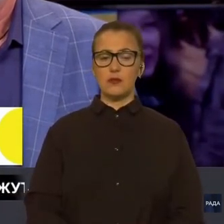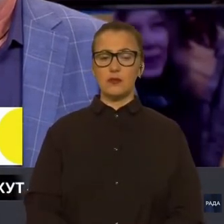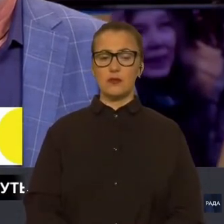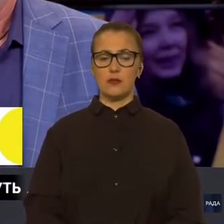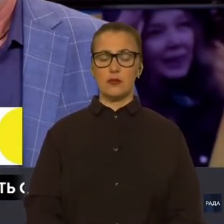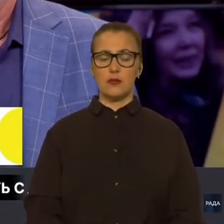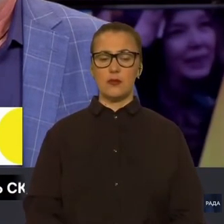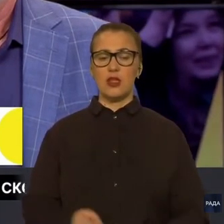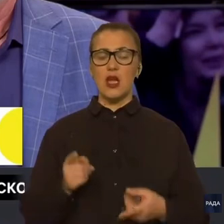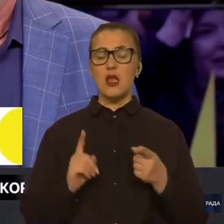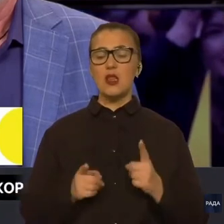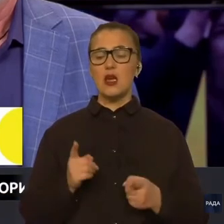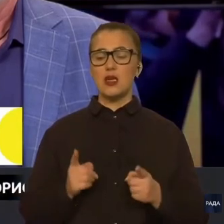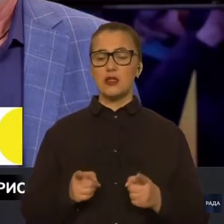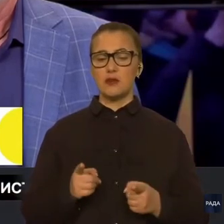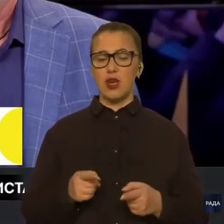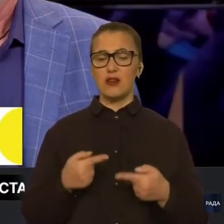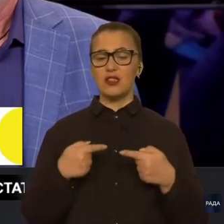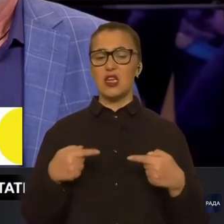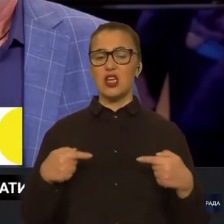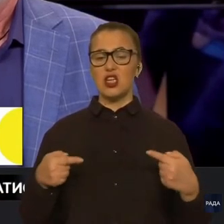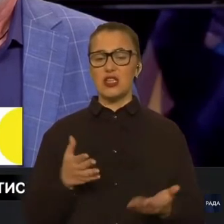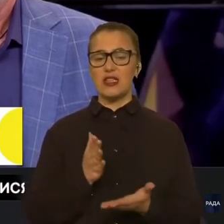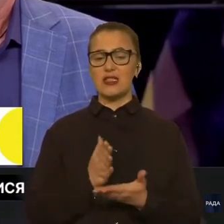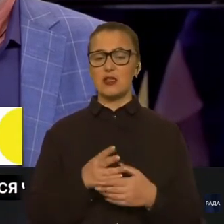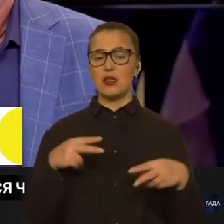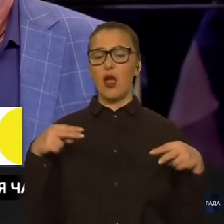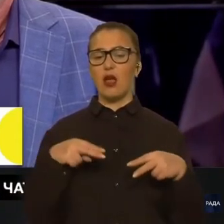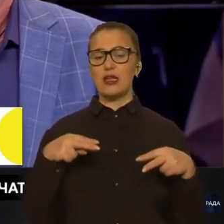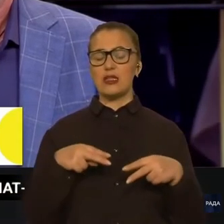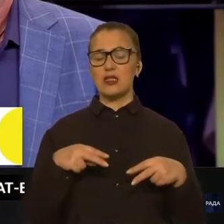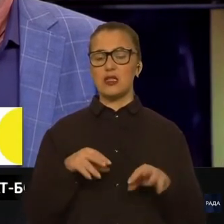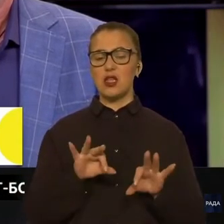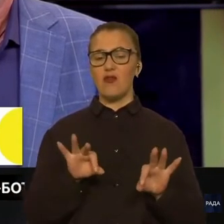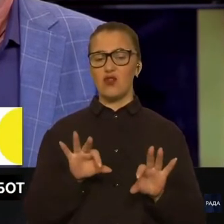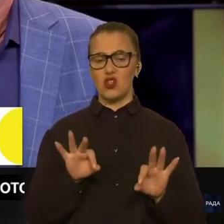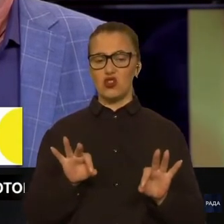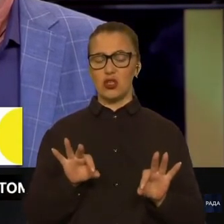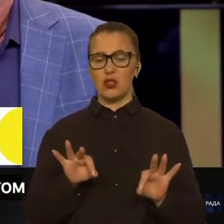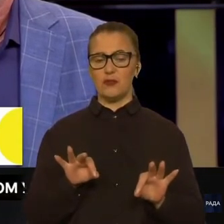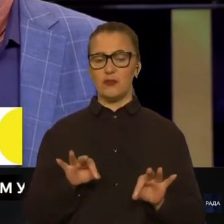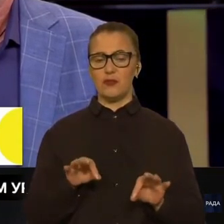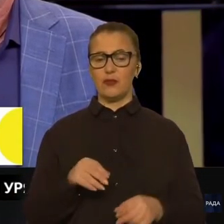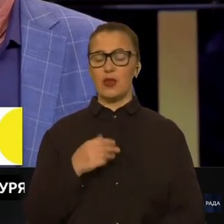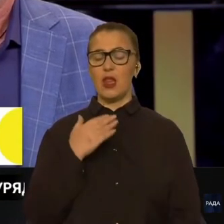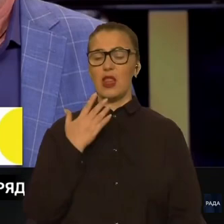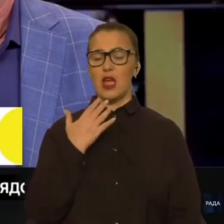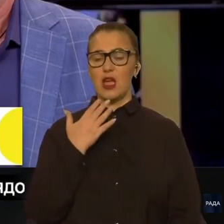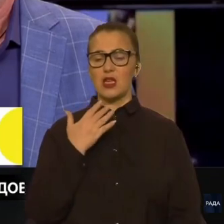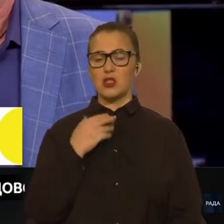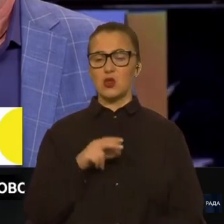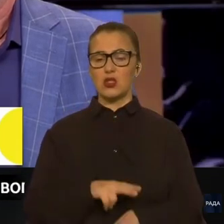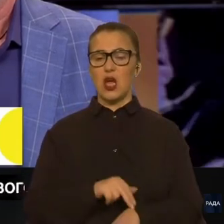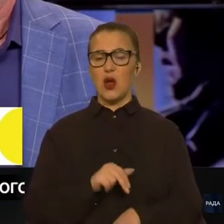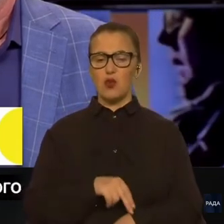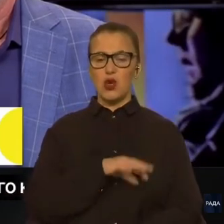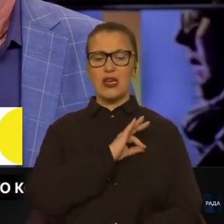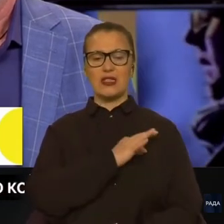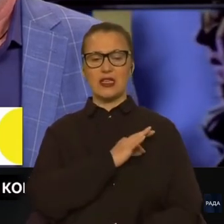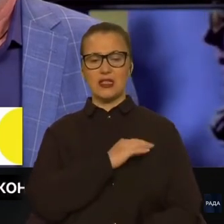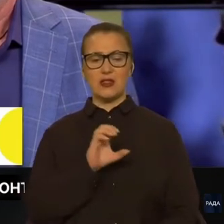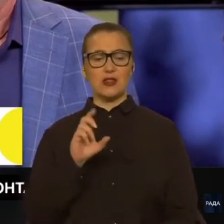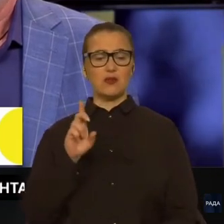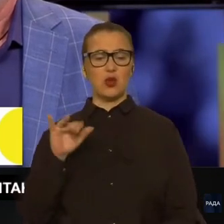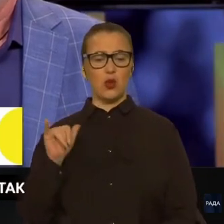Дивіться, насправді різні є свідчення. Тобто, національна поліція, слідчі і Служба безпеки